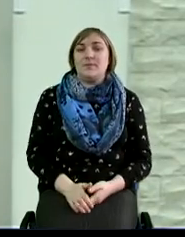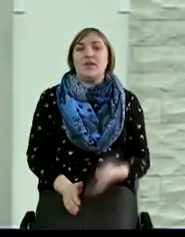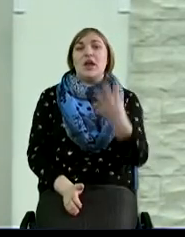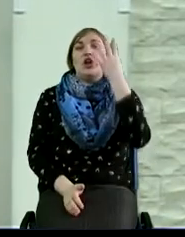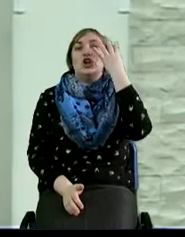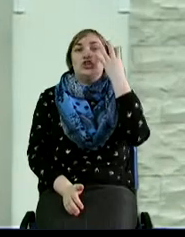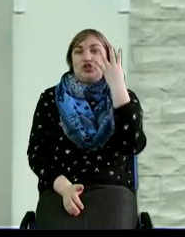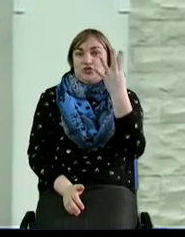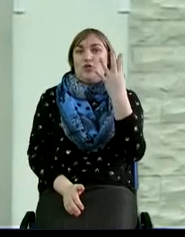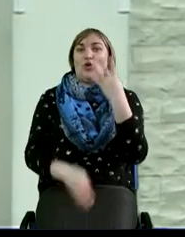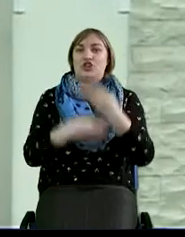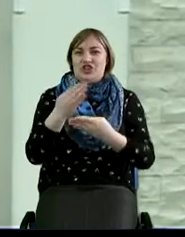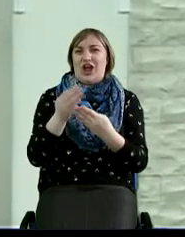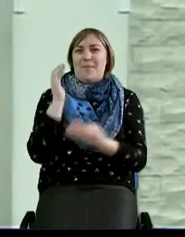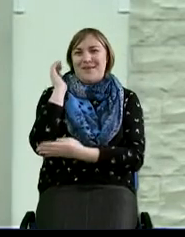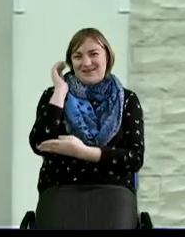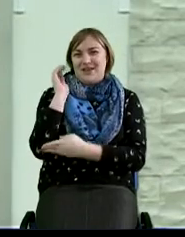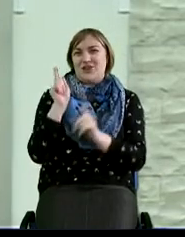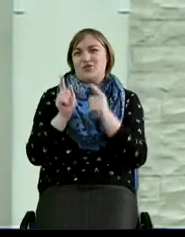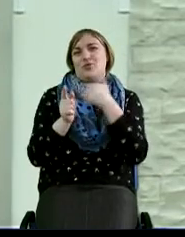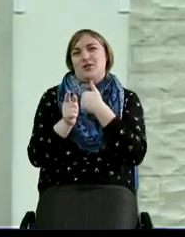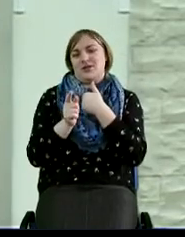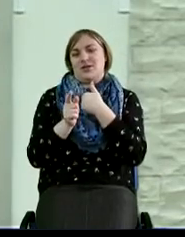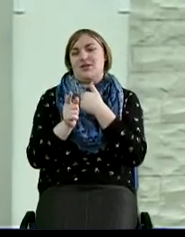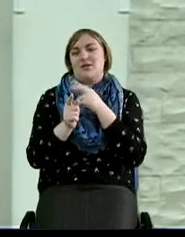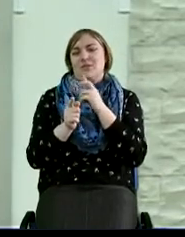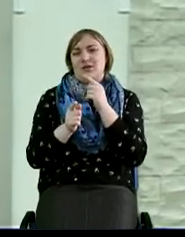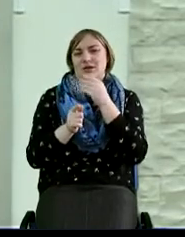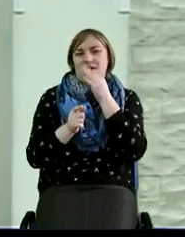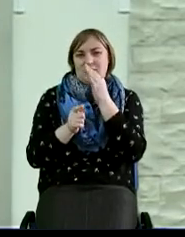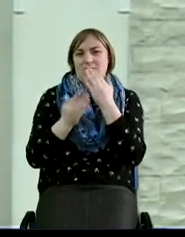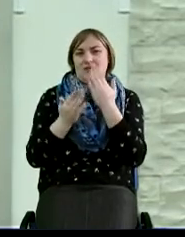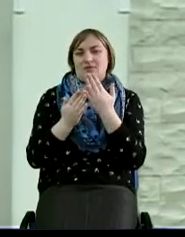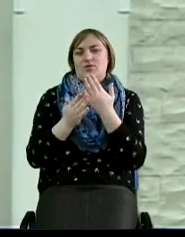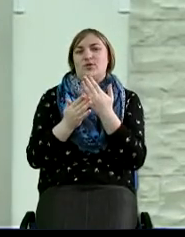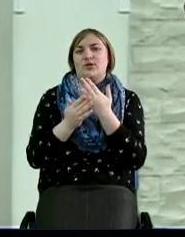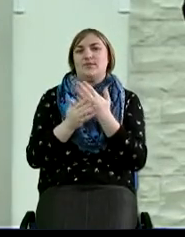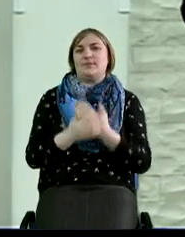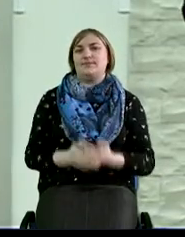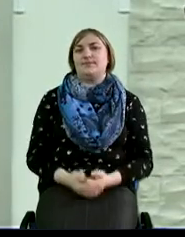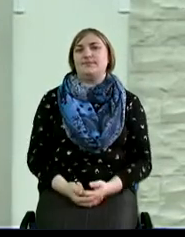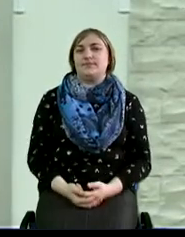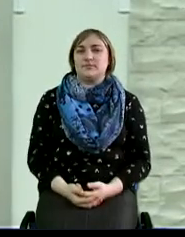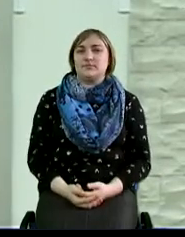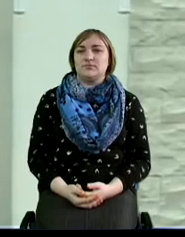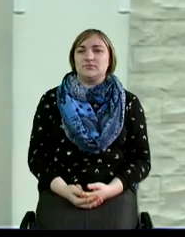Четвертый и последний, что я хотел бы сегодня еще отметить,